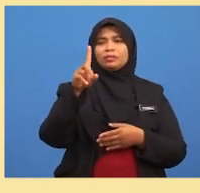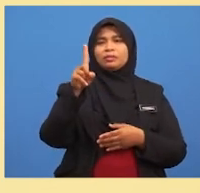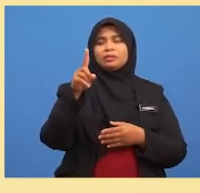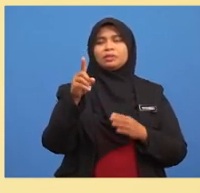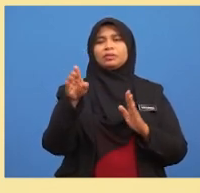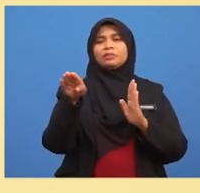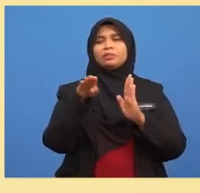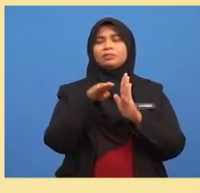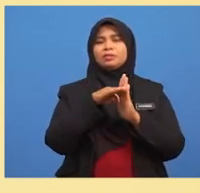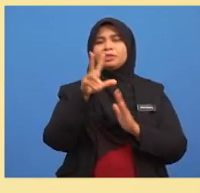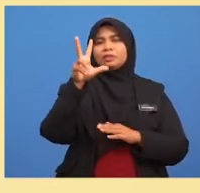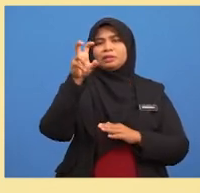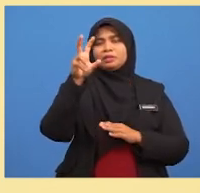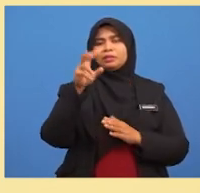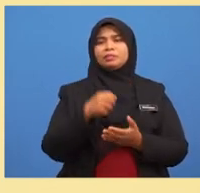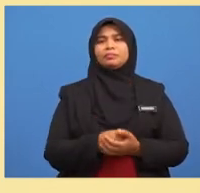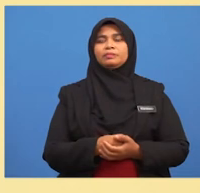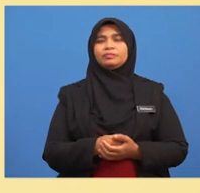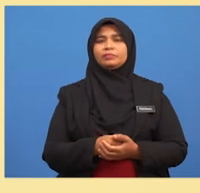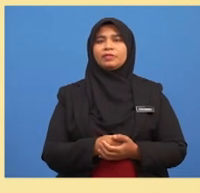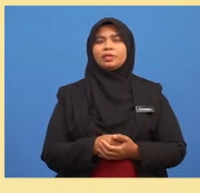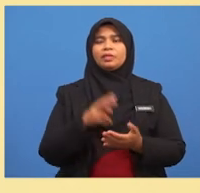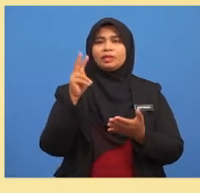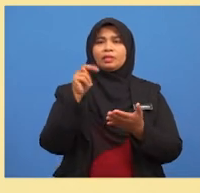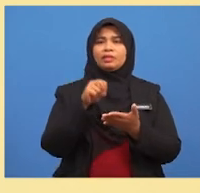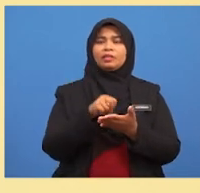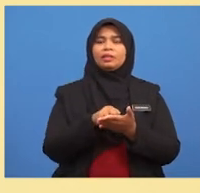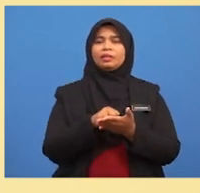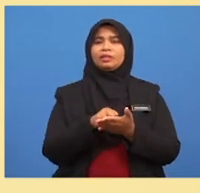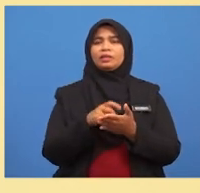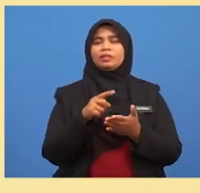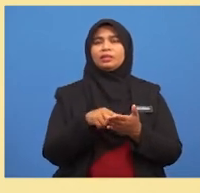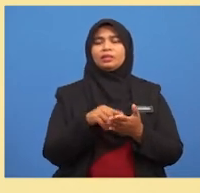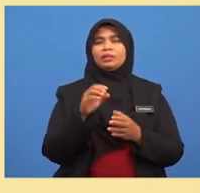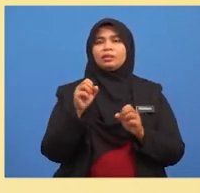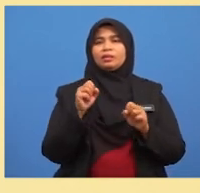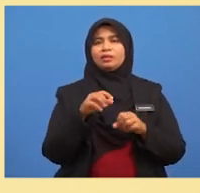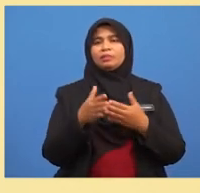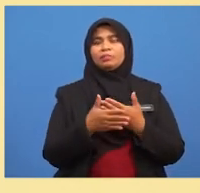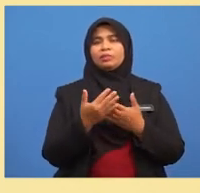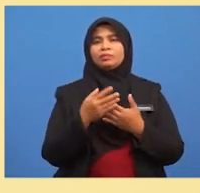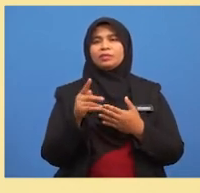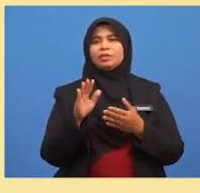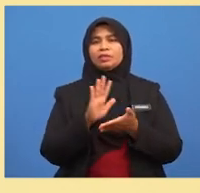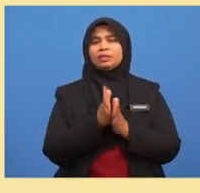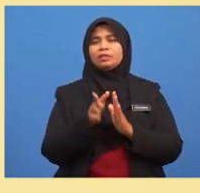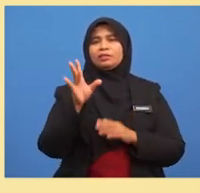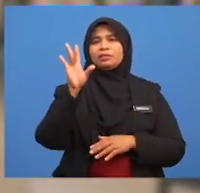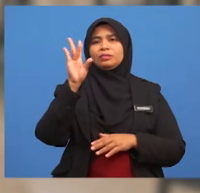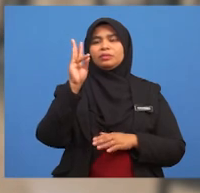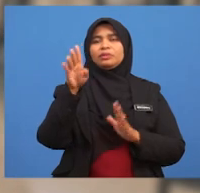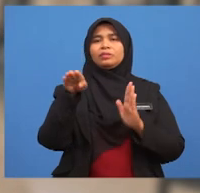30 Nilai pecahan ini boleh dipermudah menjadi 7 per 10